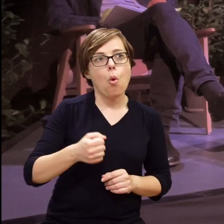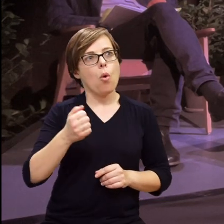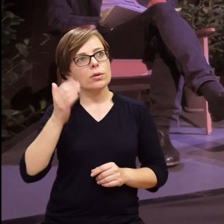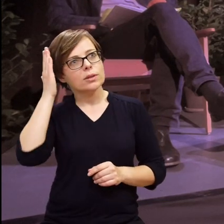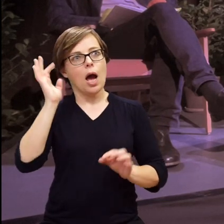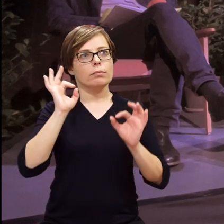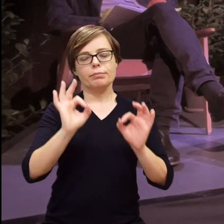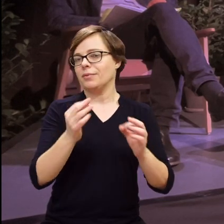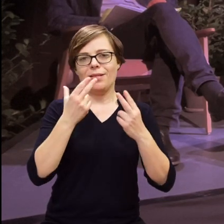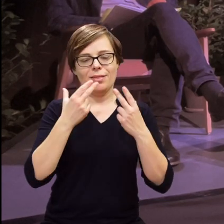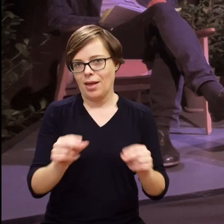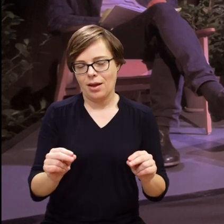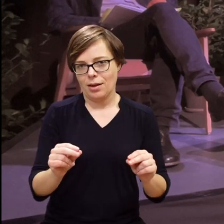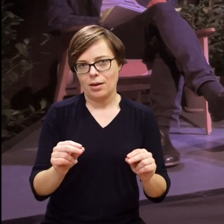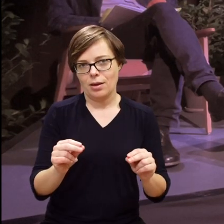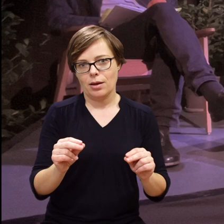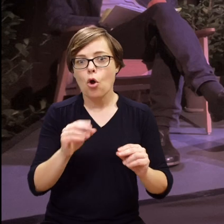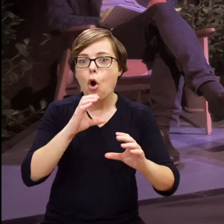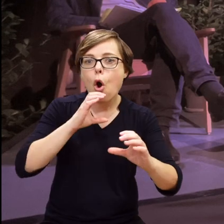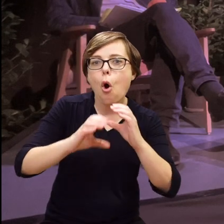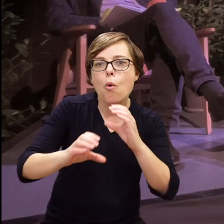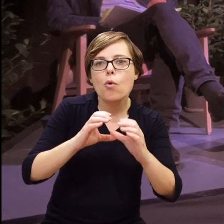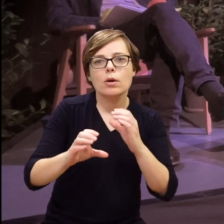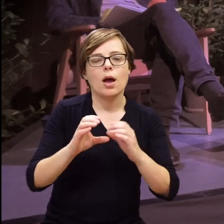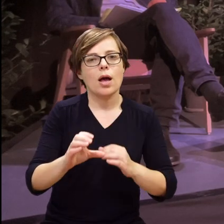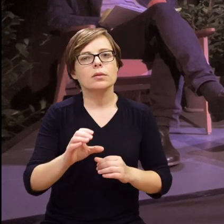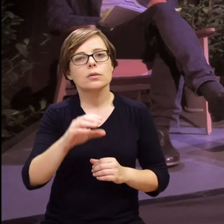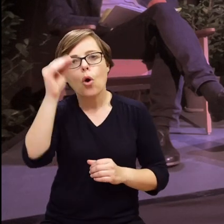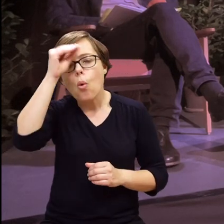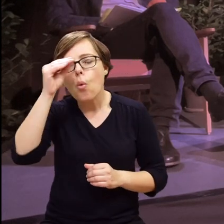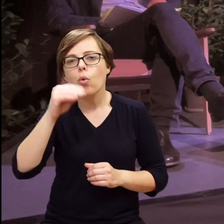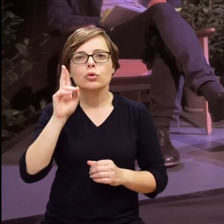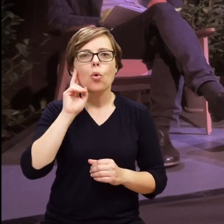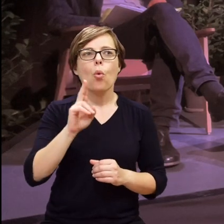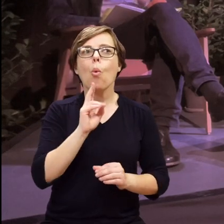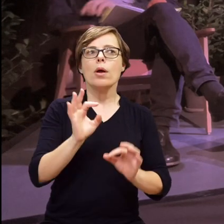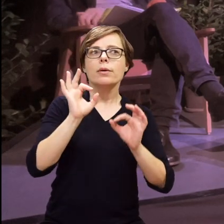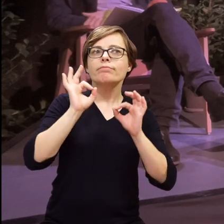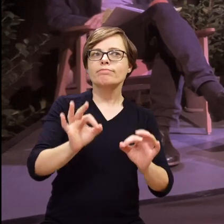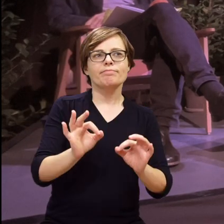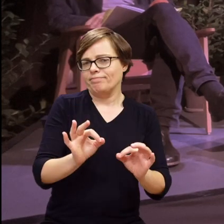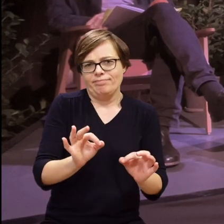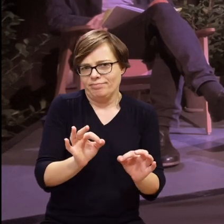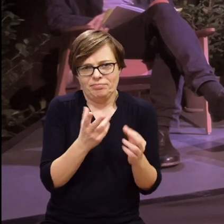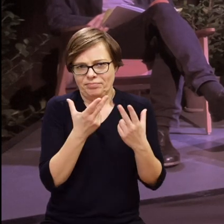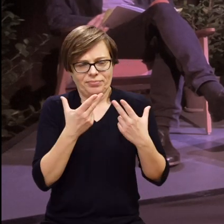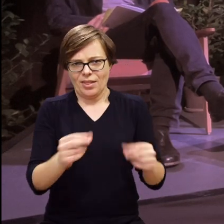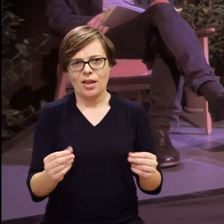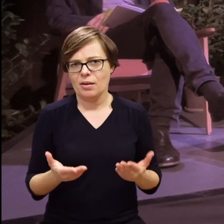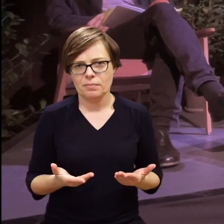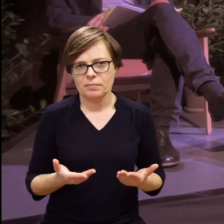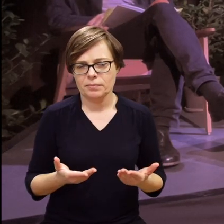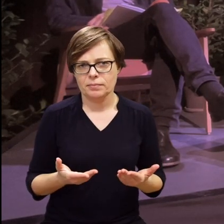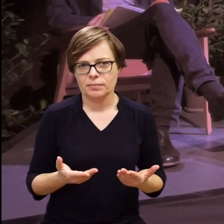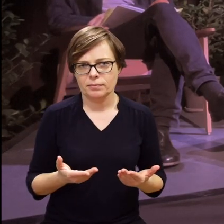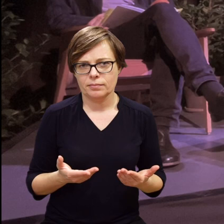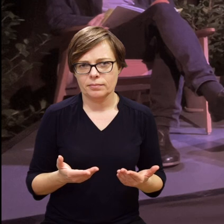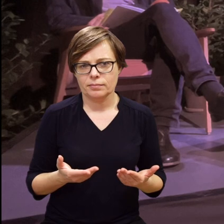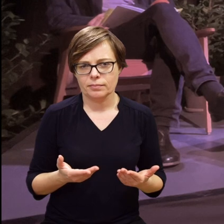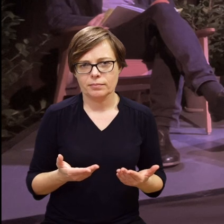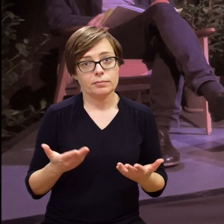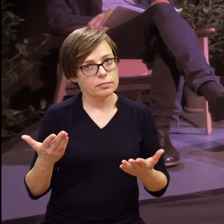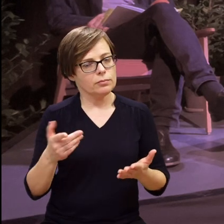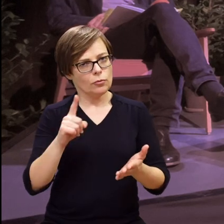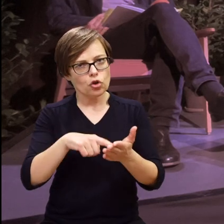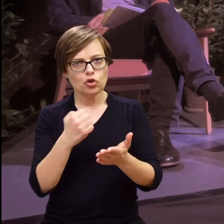języka migowego, żeby komunikować się ze swoimi głuchymi uczniami w sposób taki wystarczający i dobry.